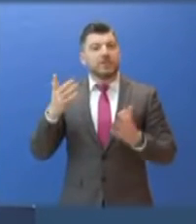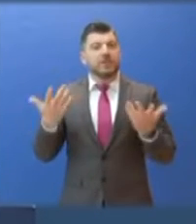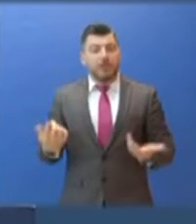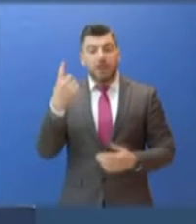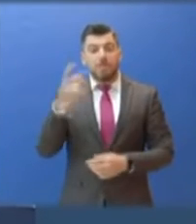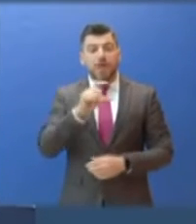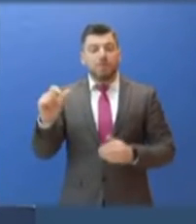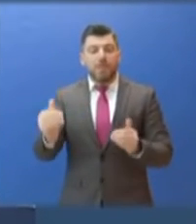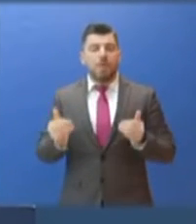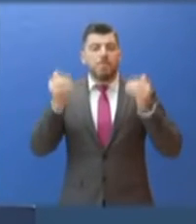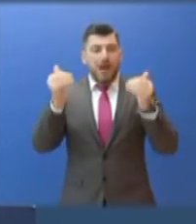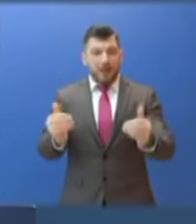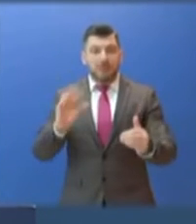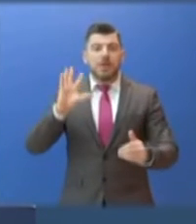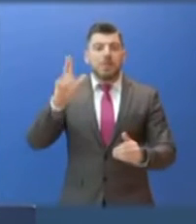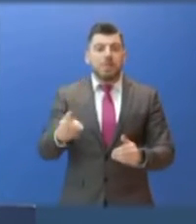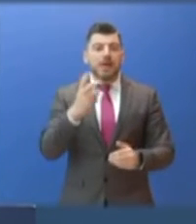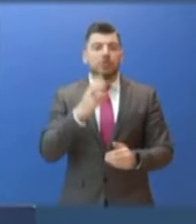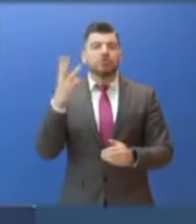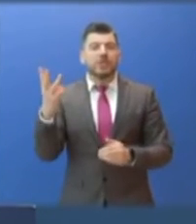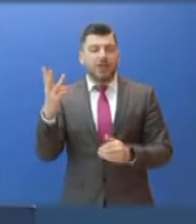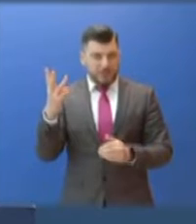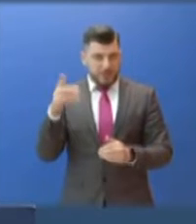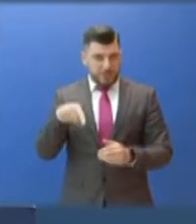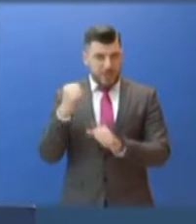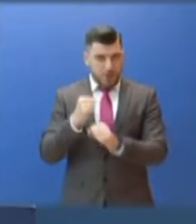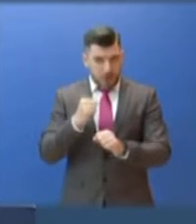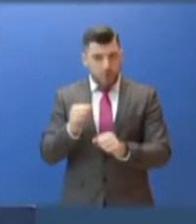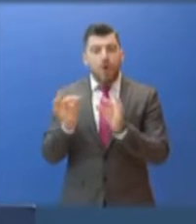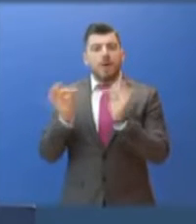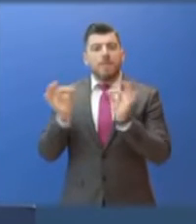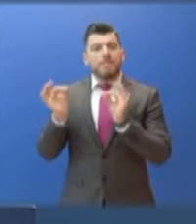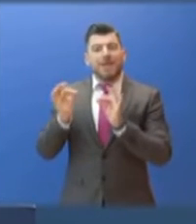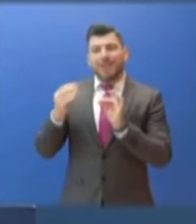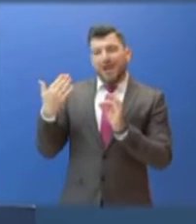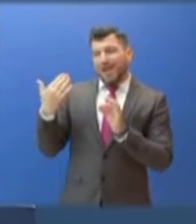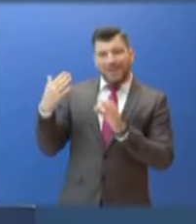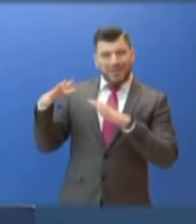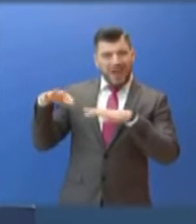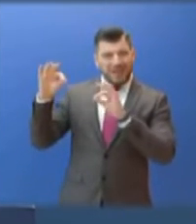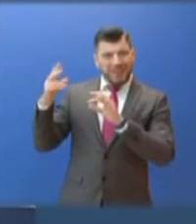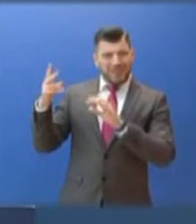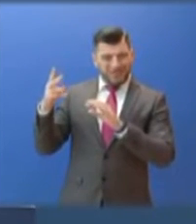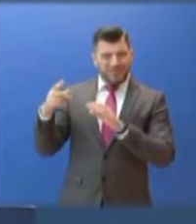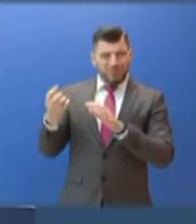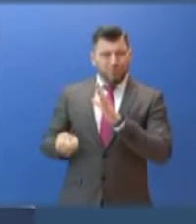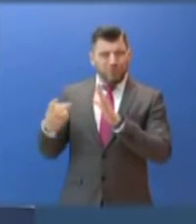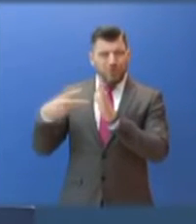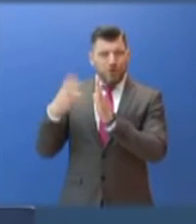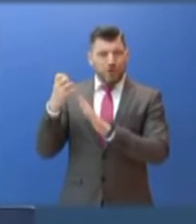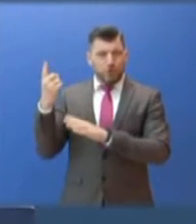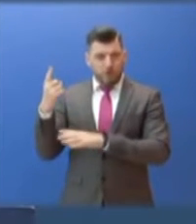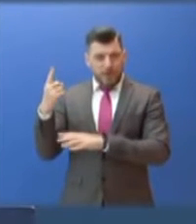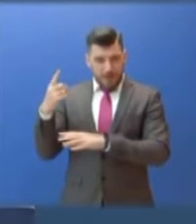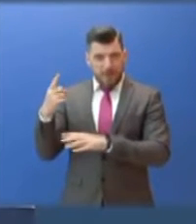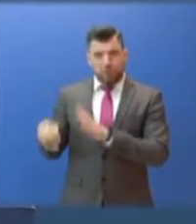μέχρι και τις 23 Ιανουαρίου τα μέτρα που το έφηκαν σε εφαρμογή τις τελευταίες μέρες του 2021 και έλυγαν την 16 Ιανουαρίου. Η κυβέρνησή